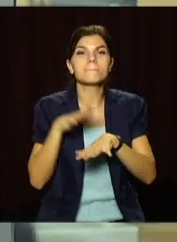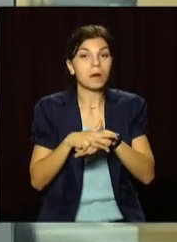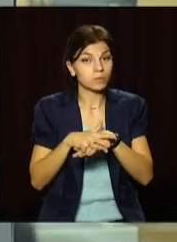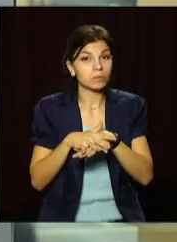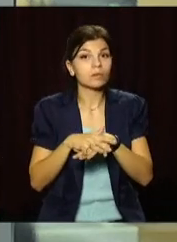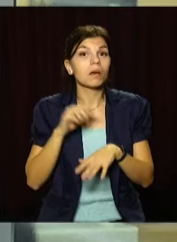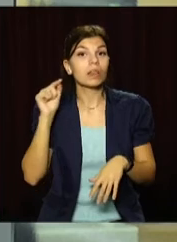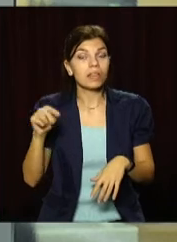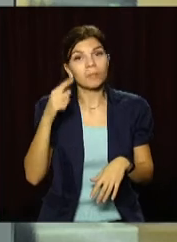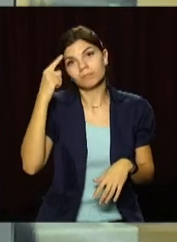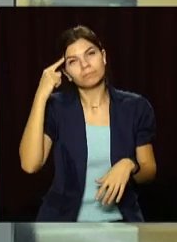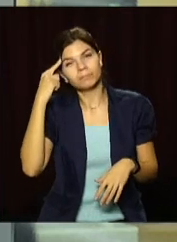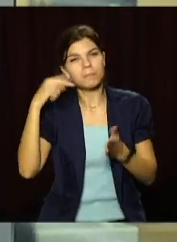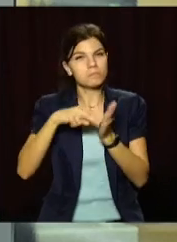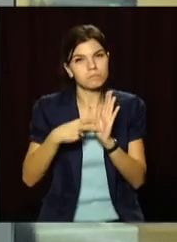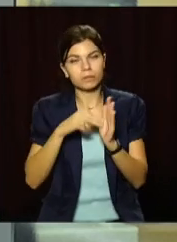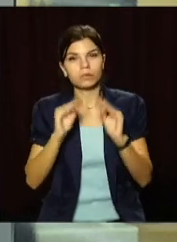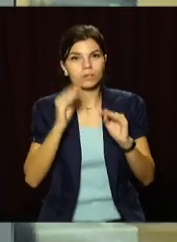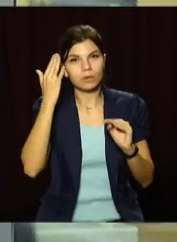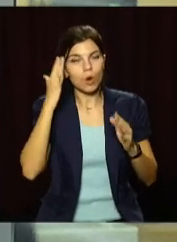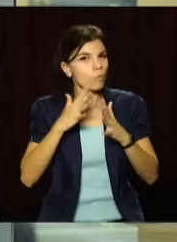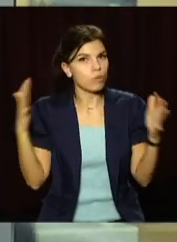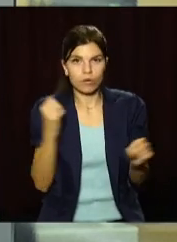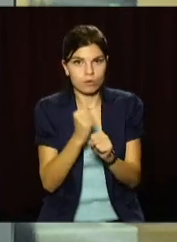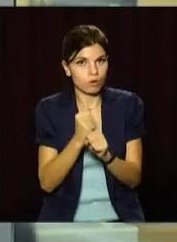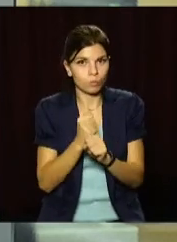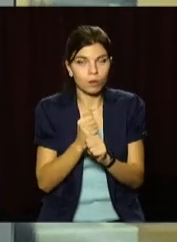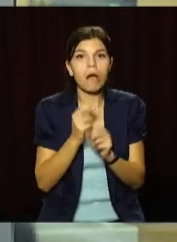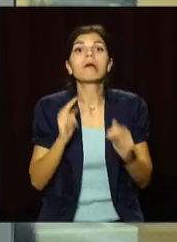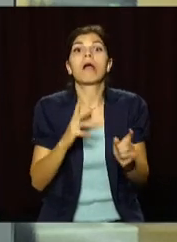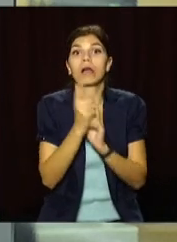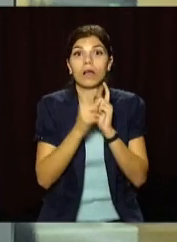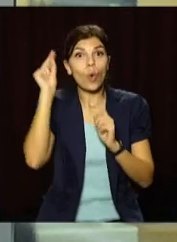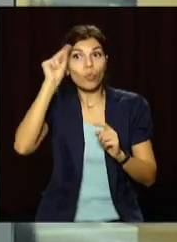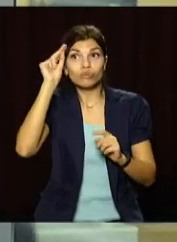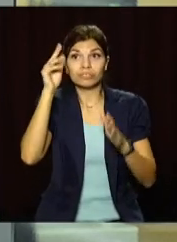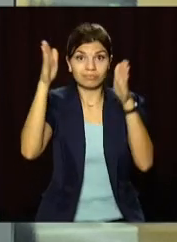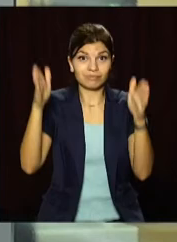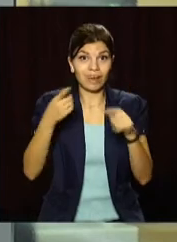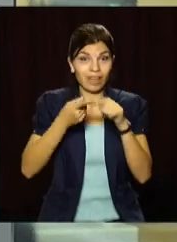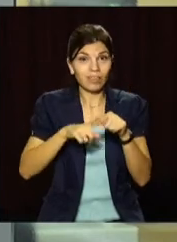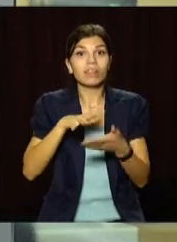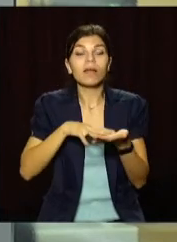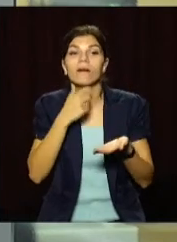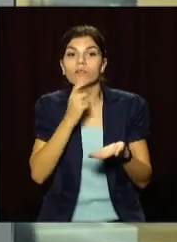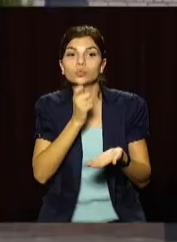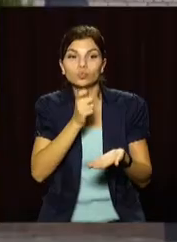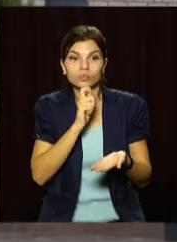За проєктом планують виконати великий обсяг робіт. Як трансформується навчальний заклад – далі в сюжеті.